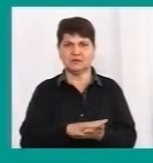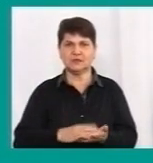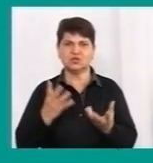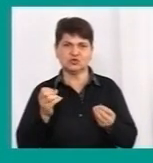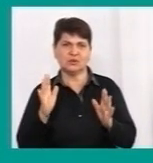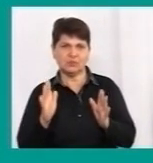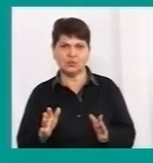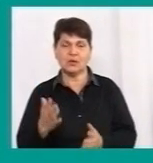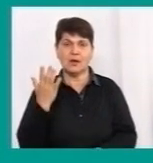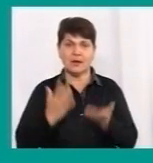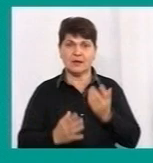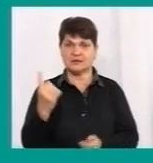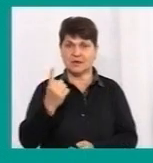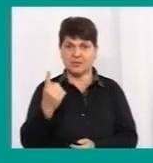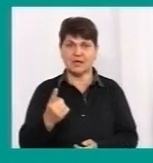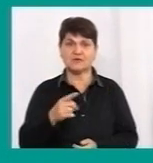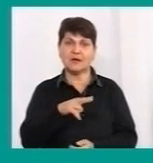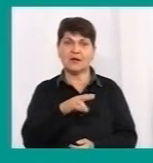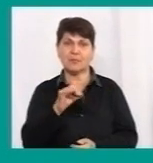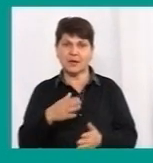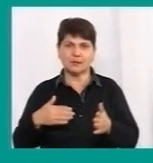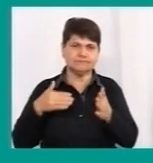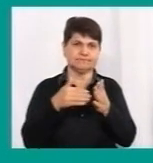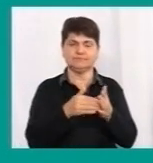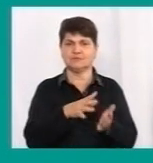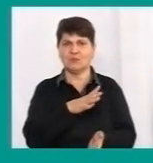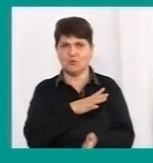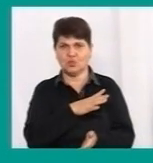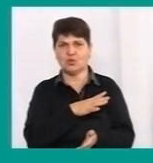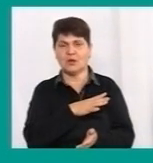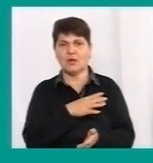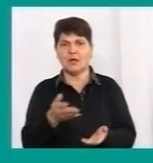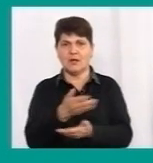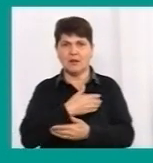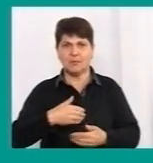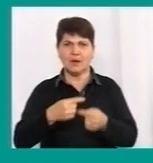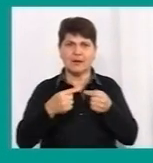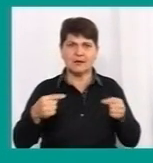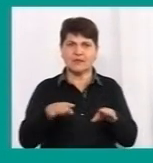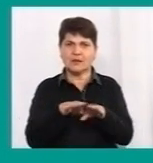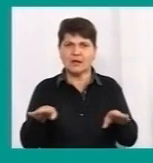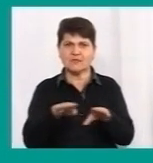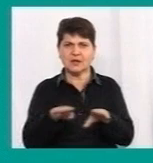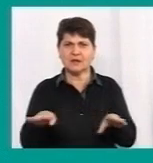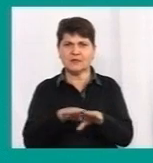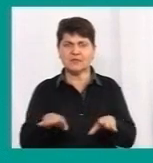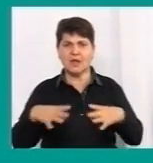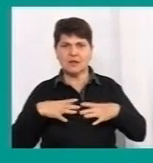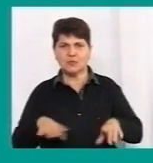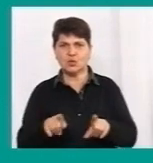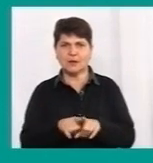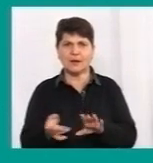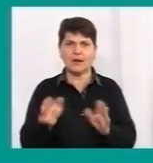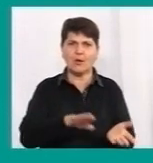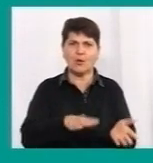Якщо в першій хвилі ми пройшли пік, і таке було плато, що ми йшли на рівні, на рівні, на рівні, не було таких коливань